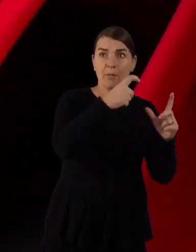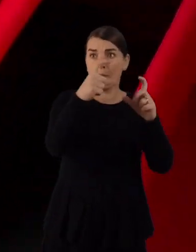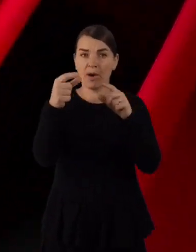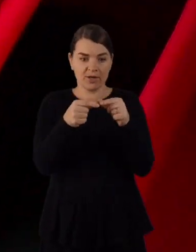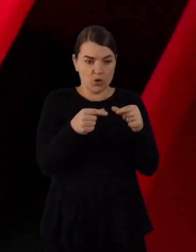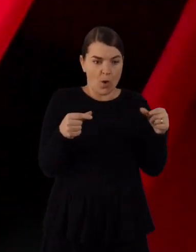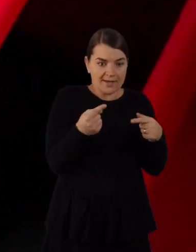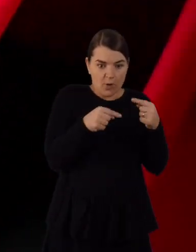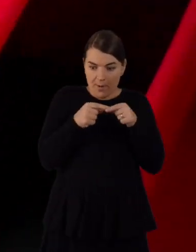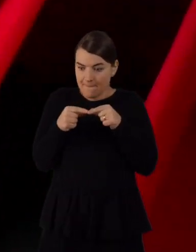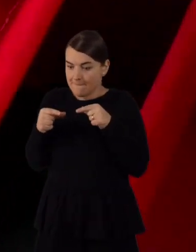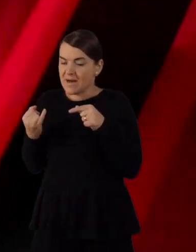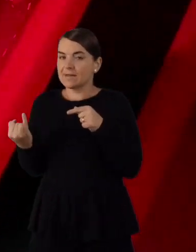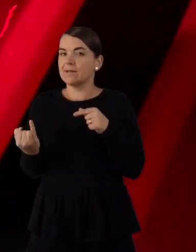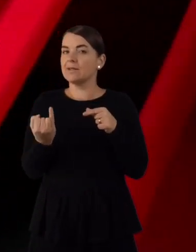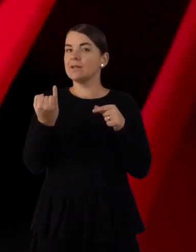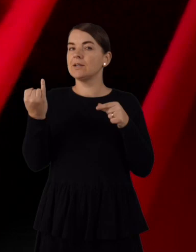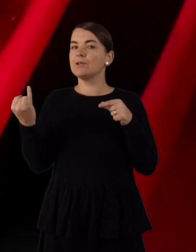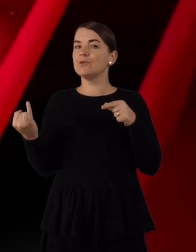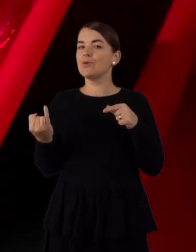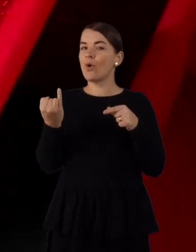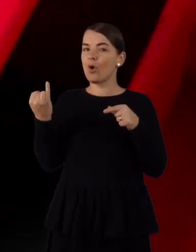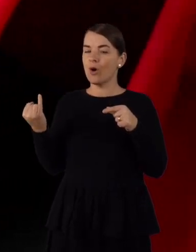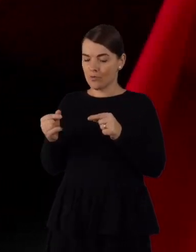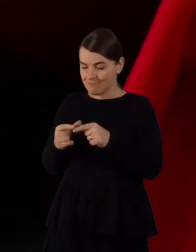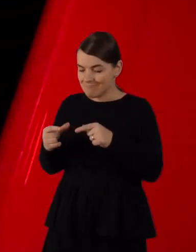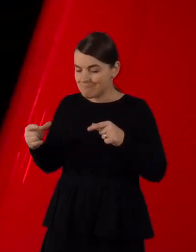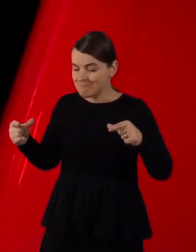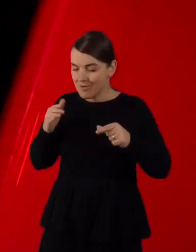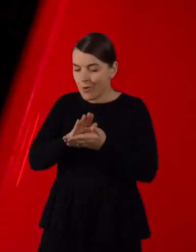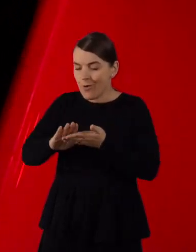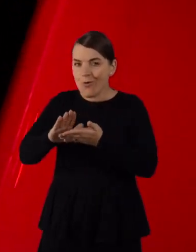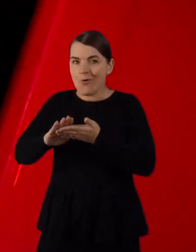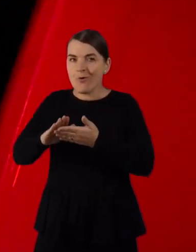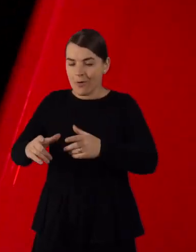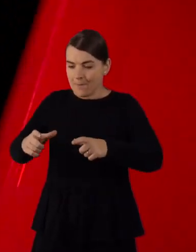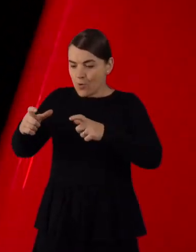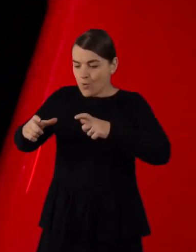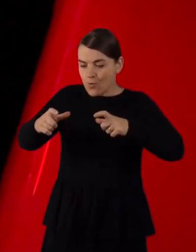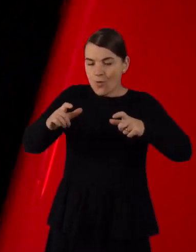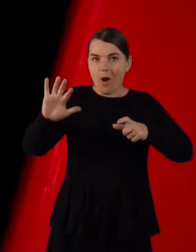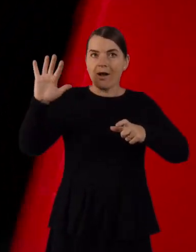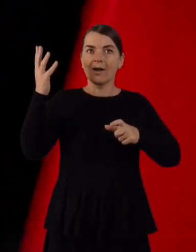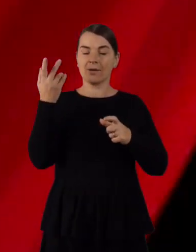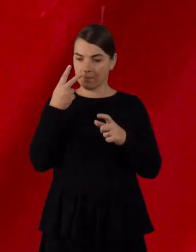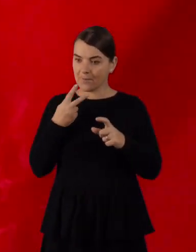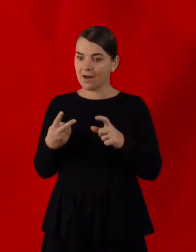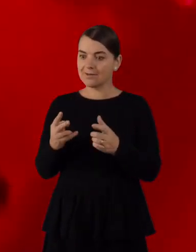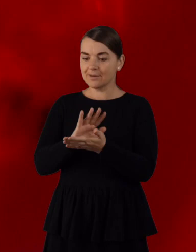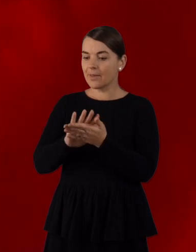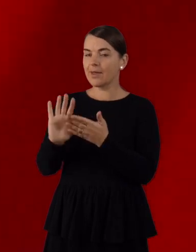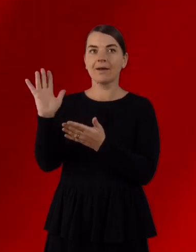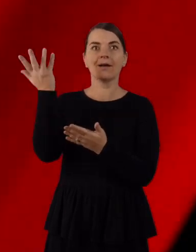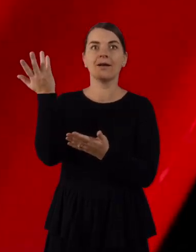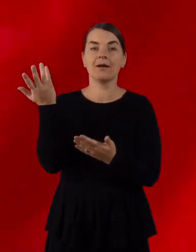greitai su tą juostą grįždavau. Ir pats įdomumas buvo daryti nuotraukas. Tai yra, ryškinti, fiksuoti ir taip toliau. Ir paskui jau žiūrėti, kas ten